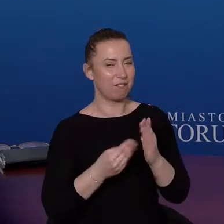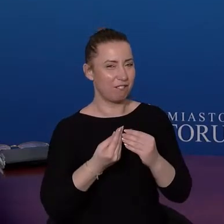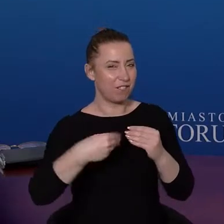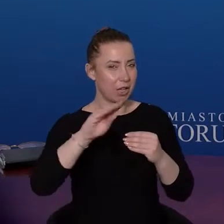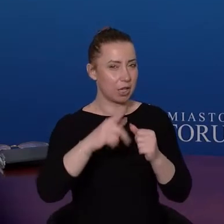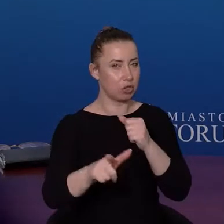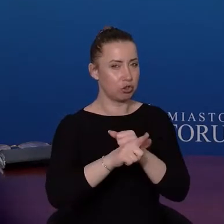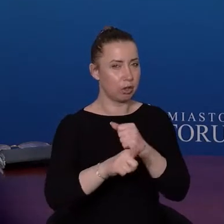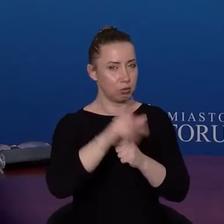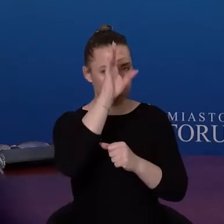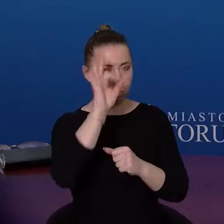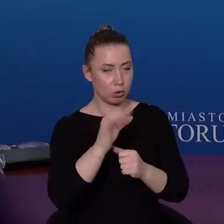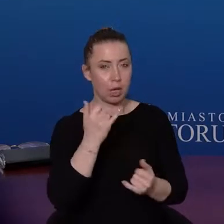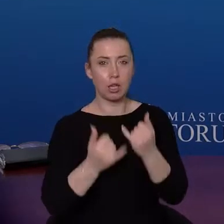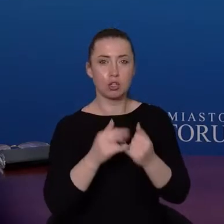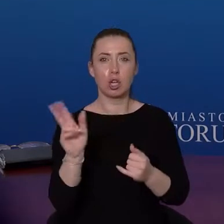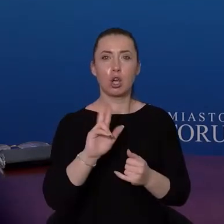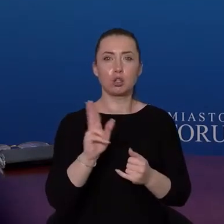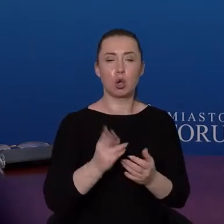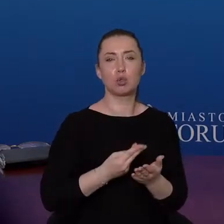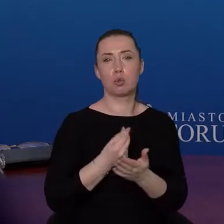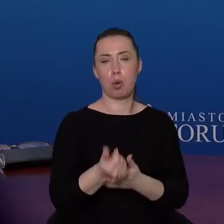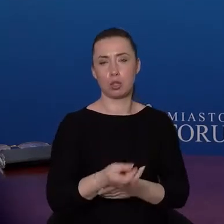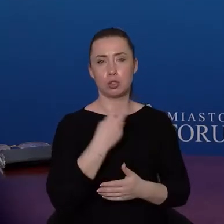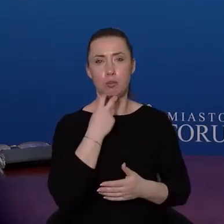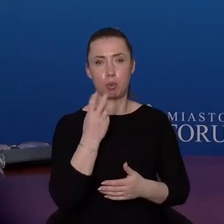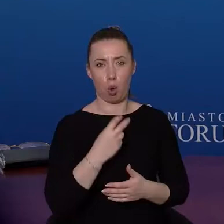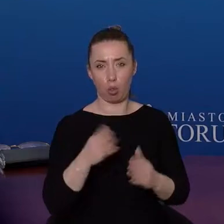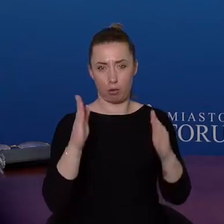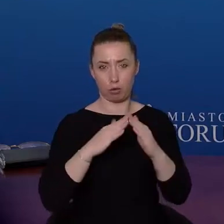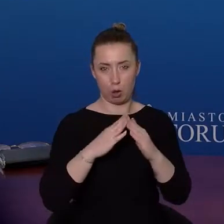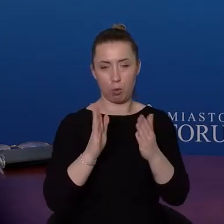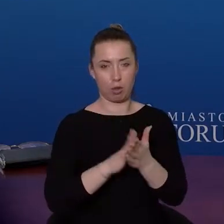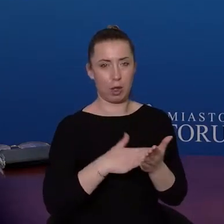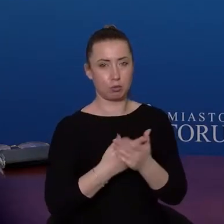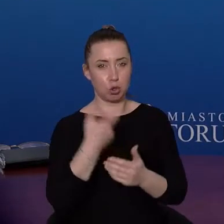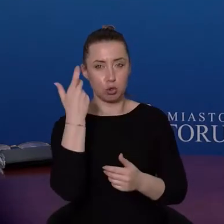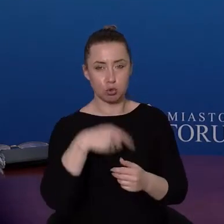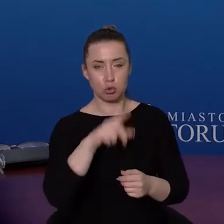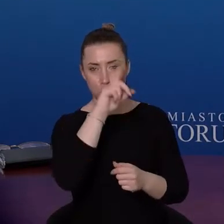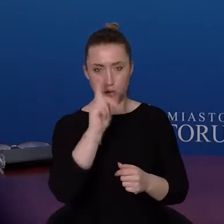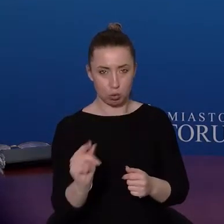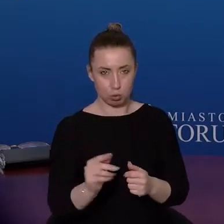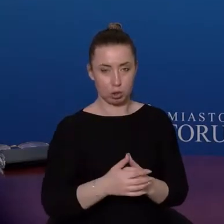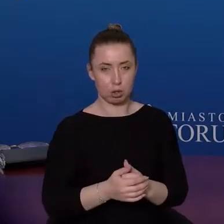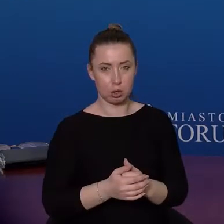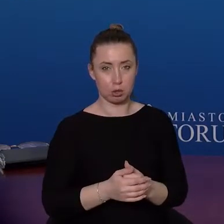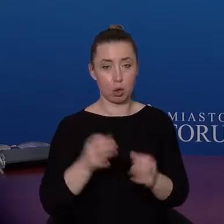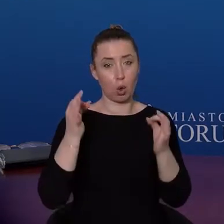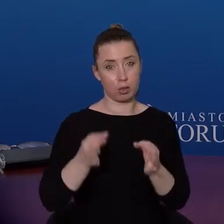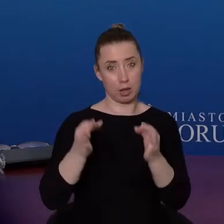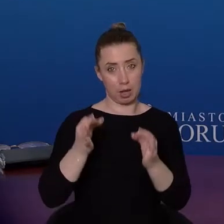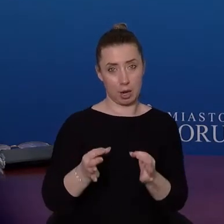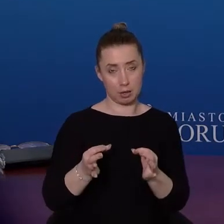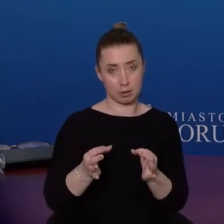70%, jeżeli ktoś płaci miesięczny rachunek za prąd w domu, na przykład 100 zł, to teraz,